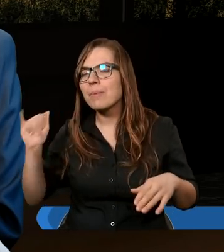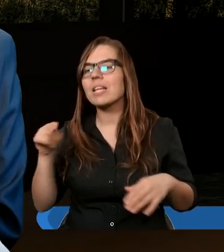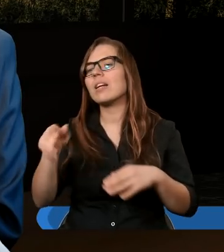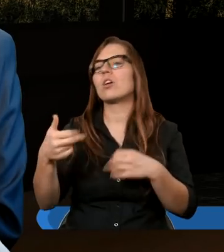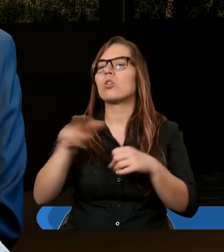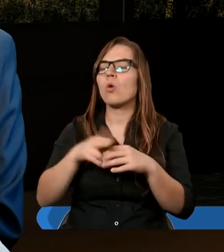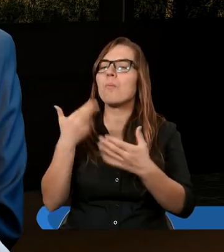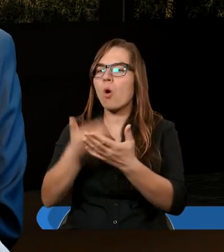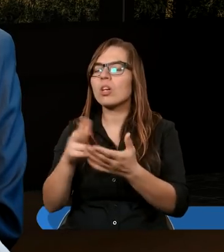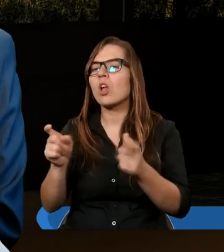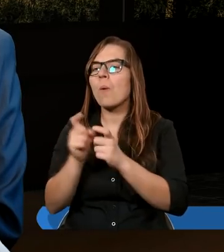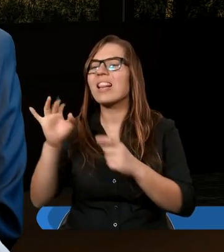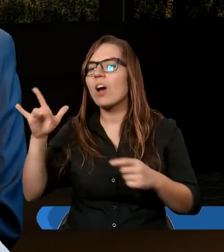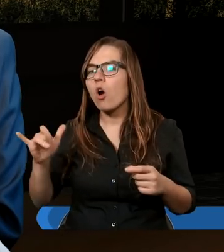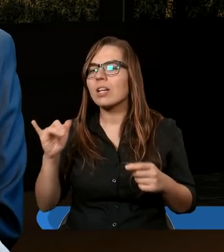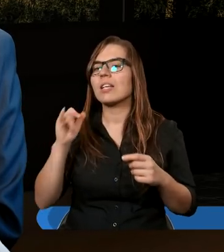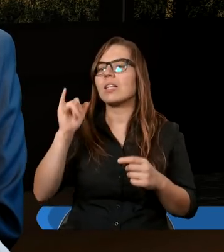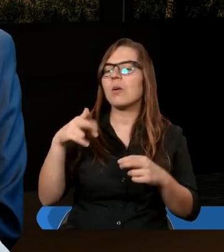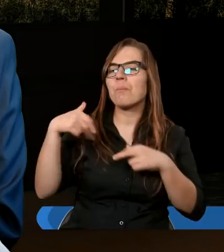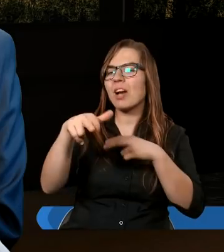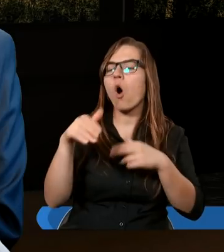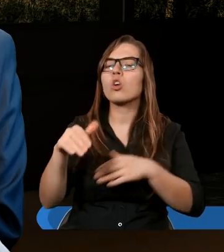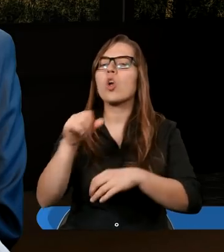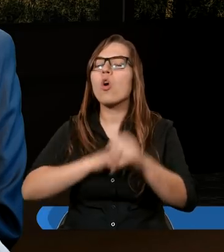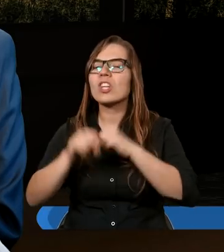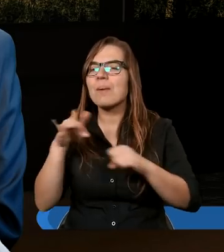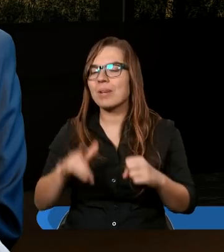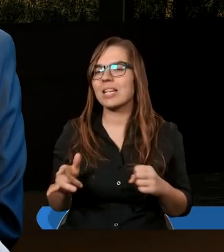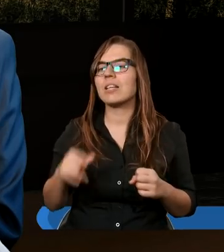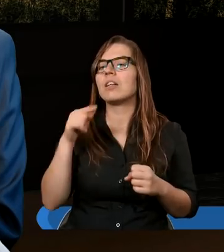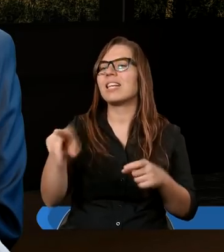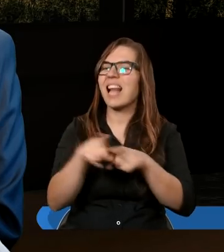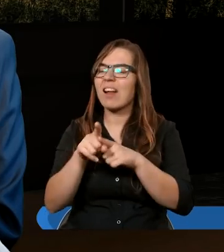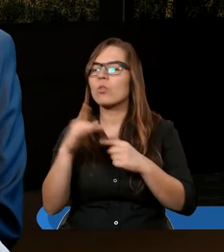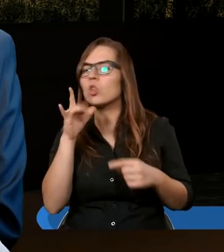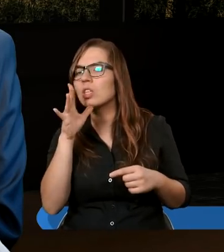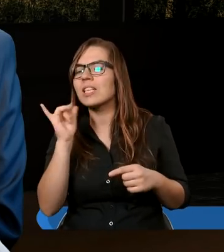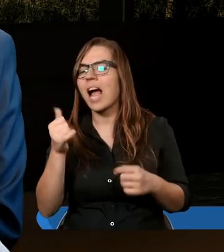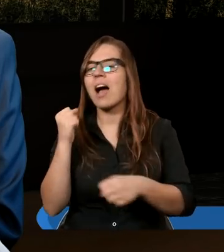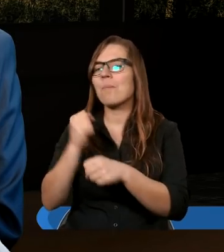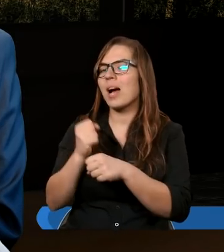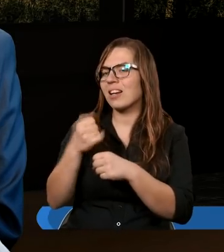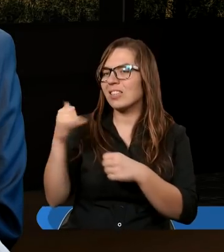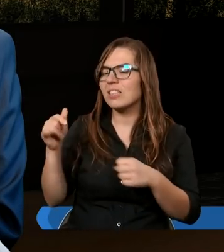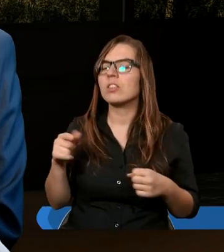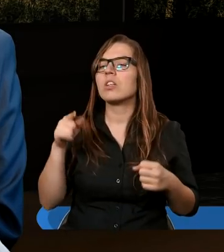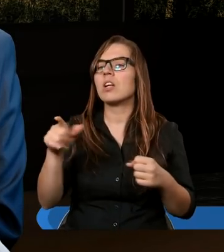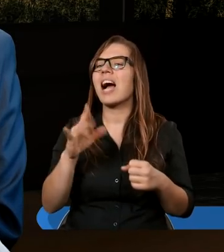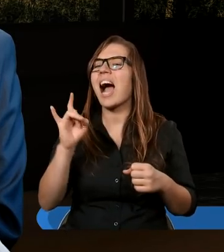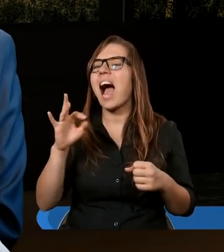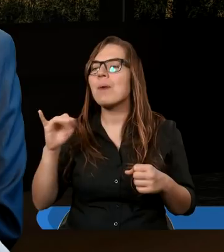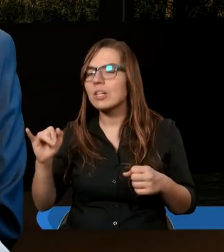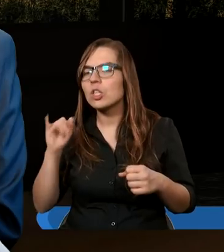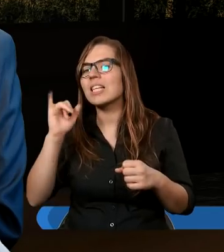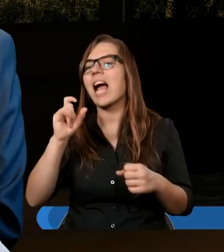położonej obok Cyreny, i przychodnie rzymscy. Zarówno Żydzi, jak prozelici, Kretejczycy